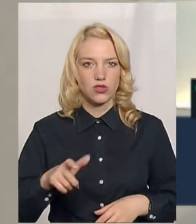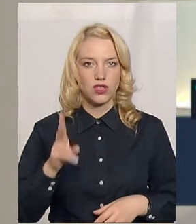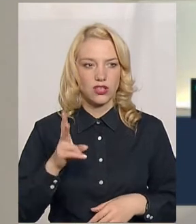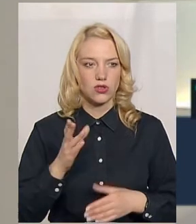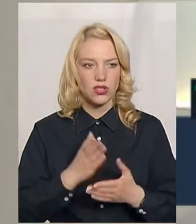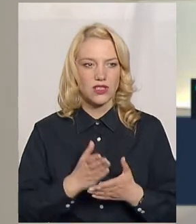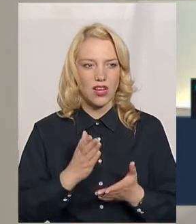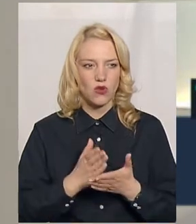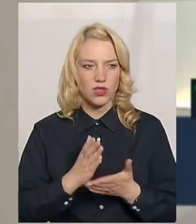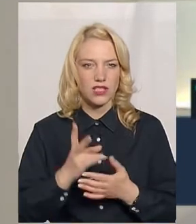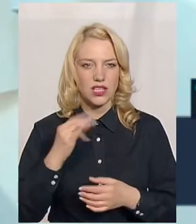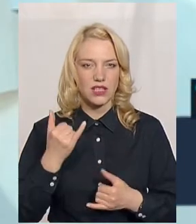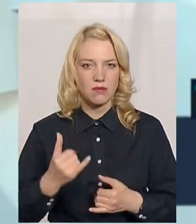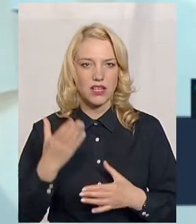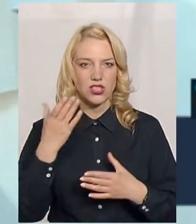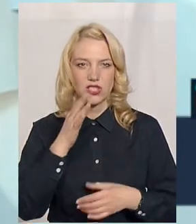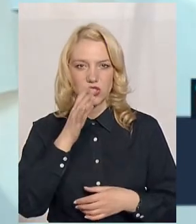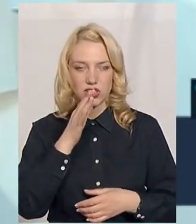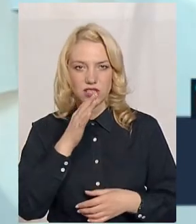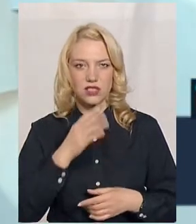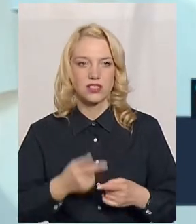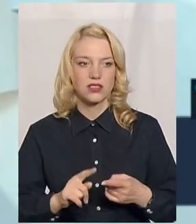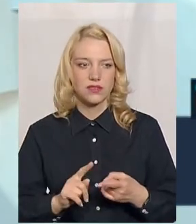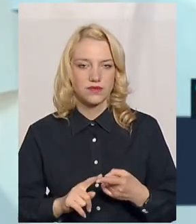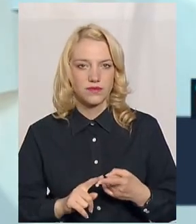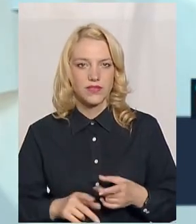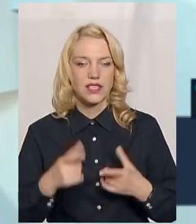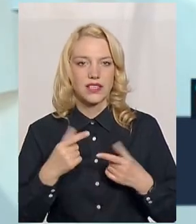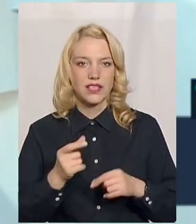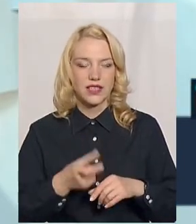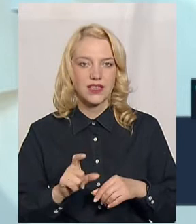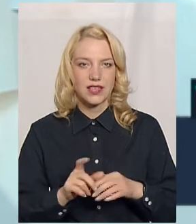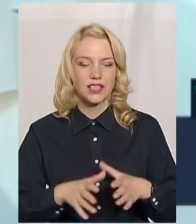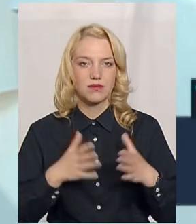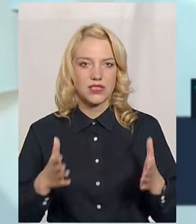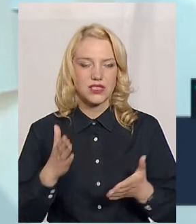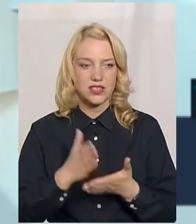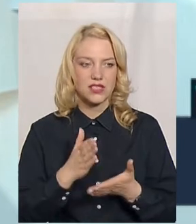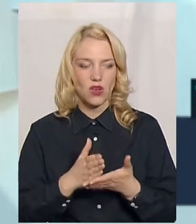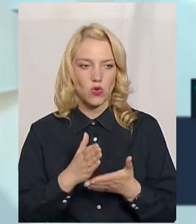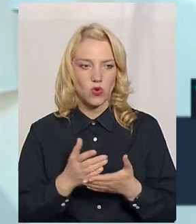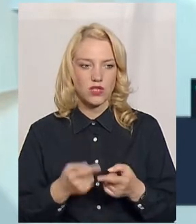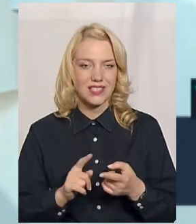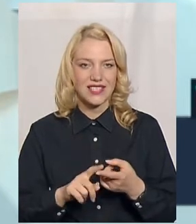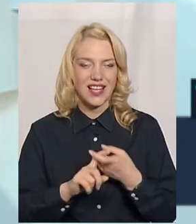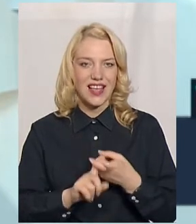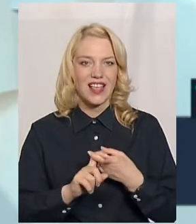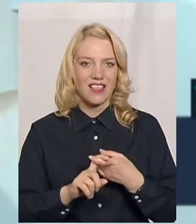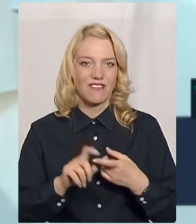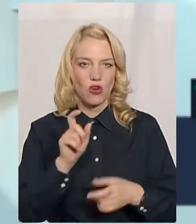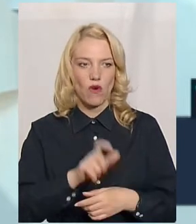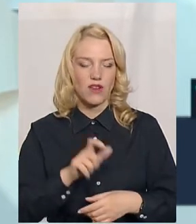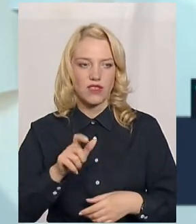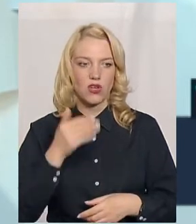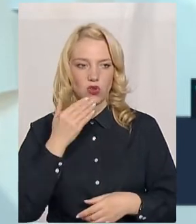на теперішній час, де найбільше знаходиться інфікованих людей?